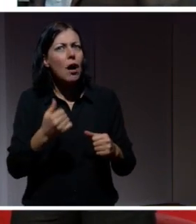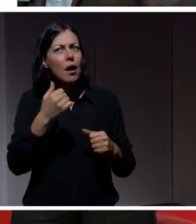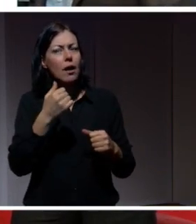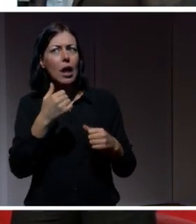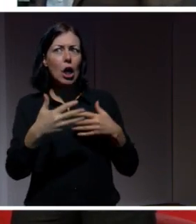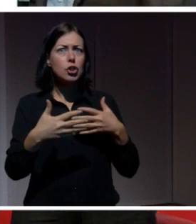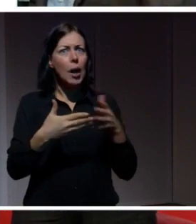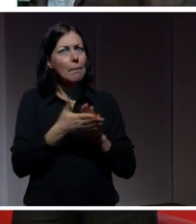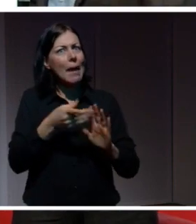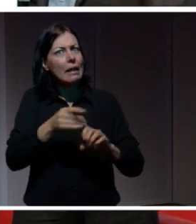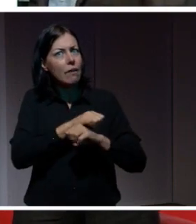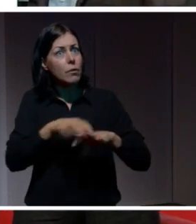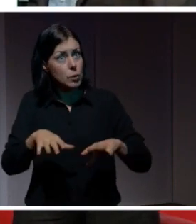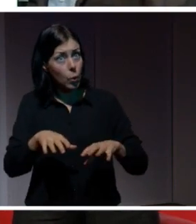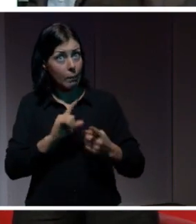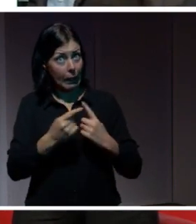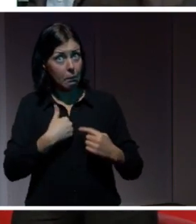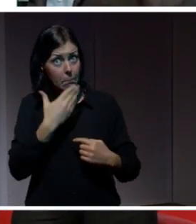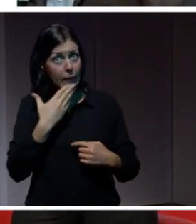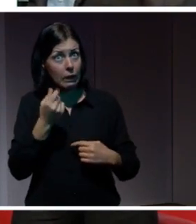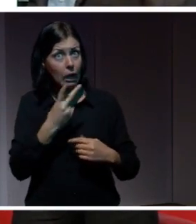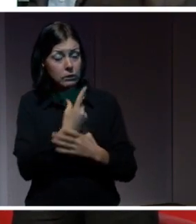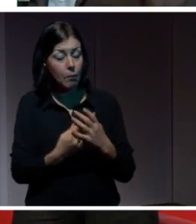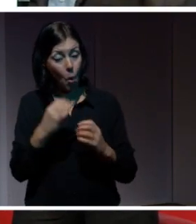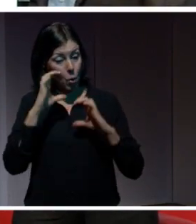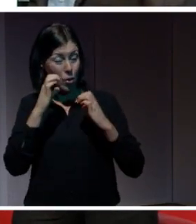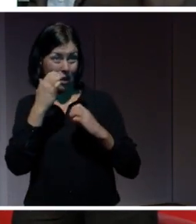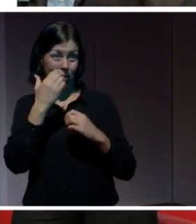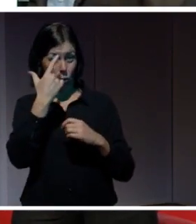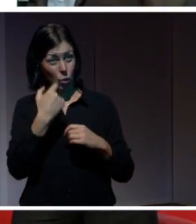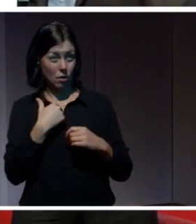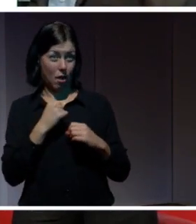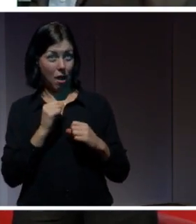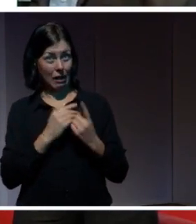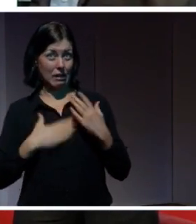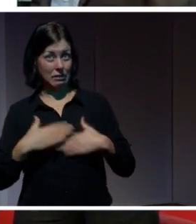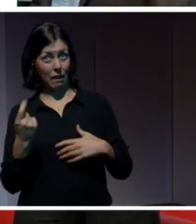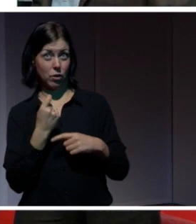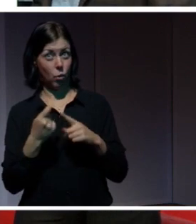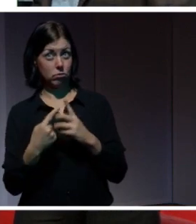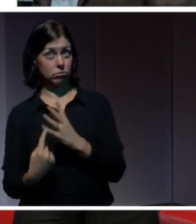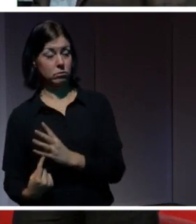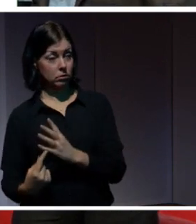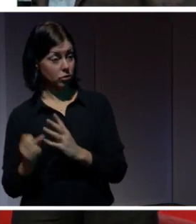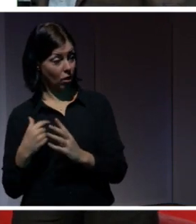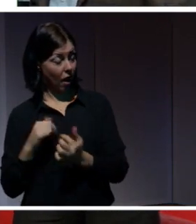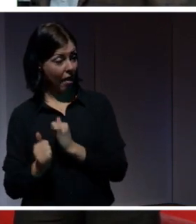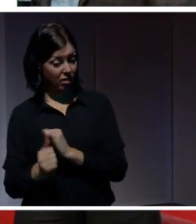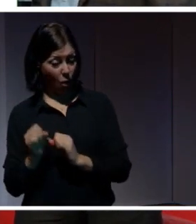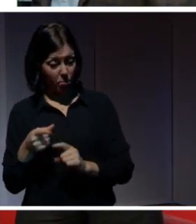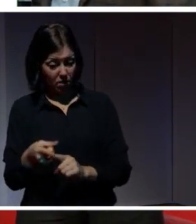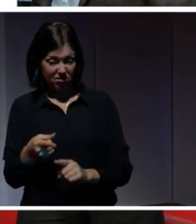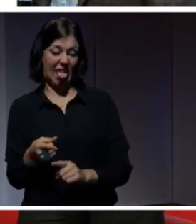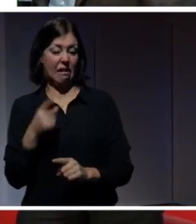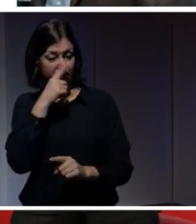är bättre eller sämre? Om Google tror att jag är intresserad av grejer som överhuvudtaget inte intresserar mig, ska jag korrigera det då? Nej,